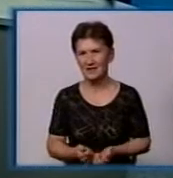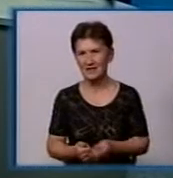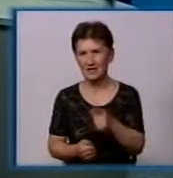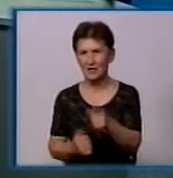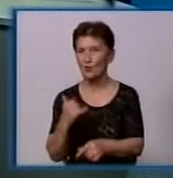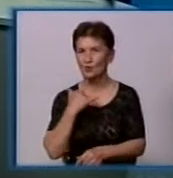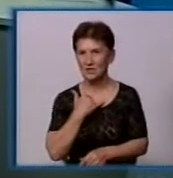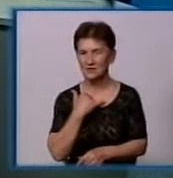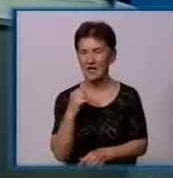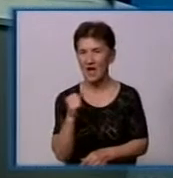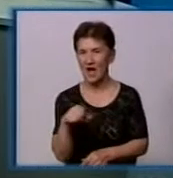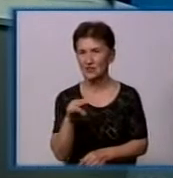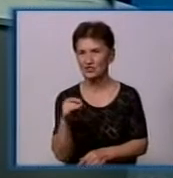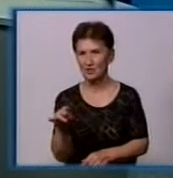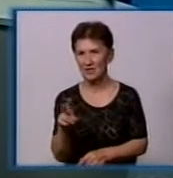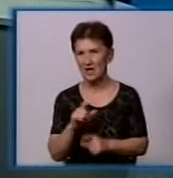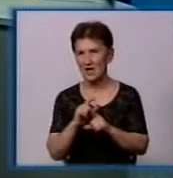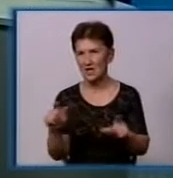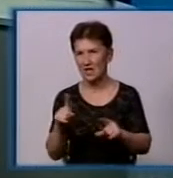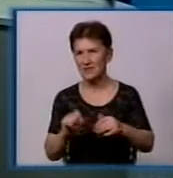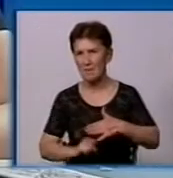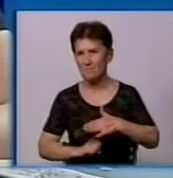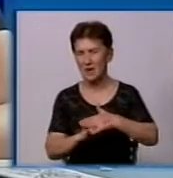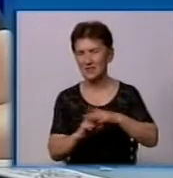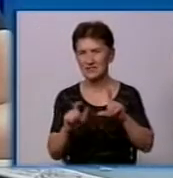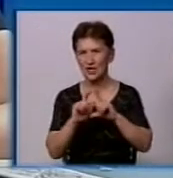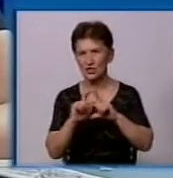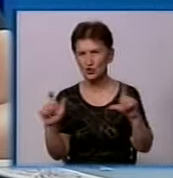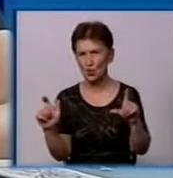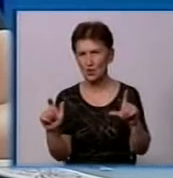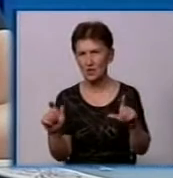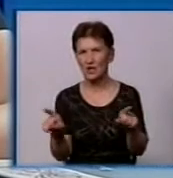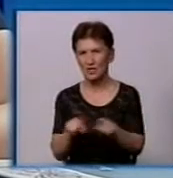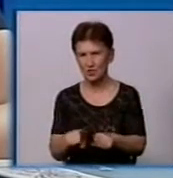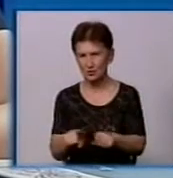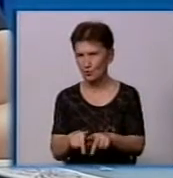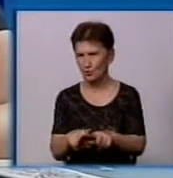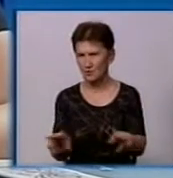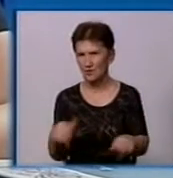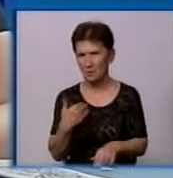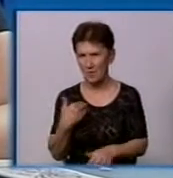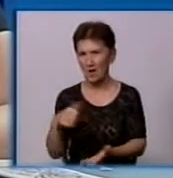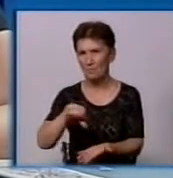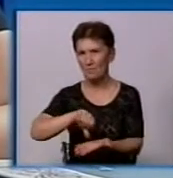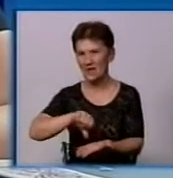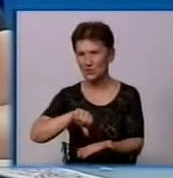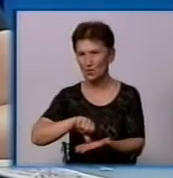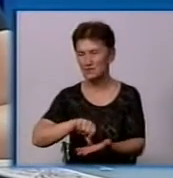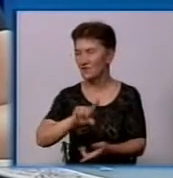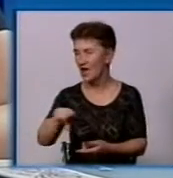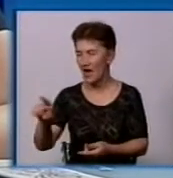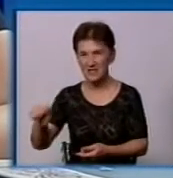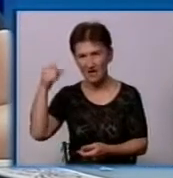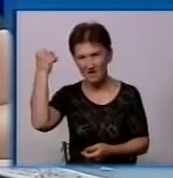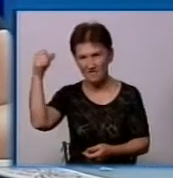Аджанке дети на базі школи Аджанской то же самое сделали. Ми присутствовали на... Они виграли